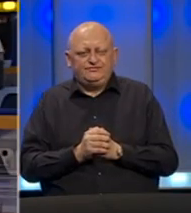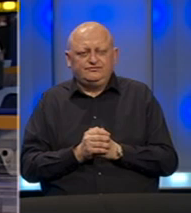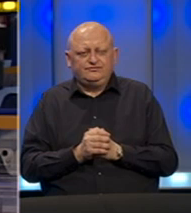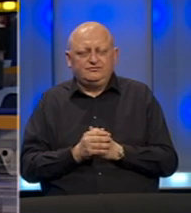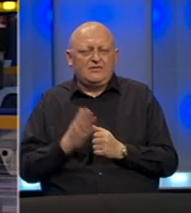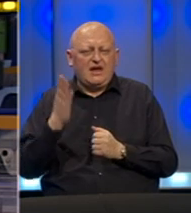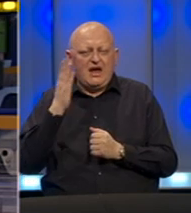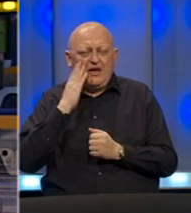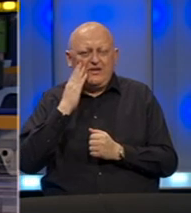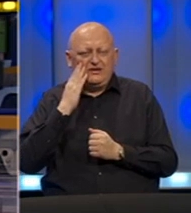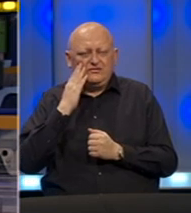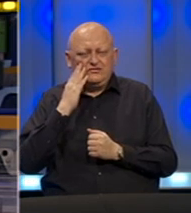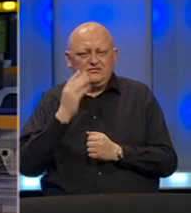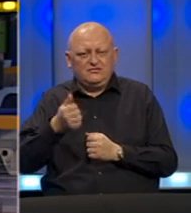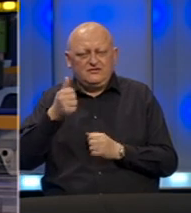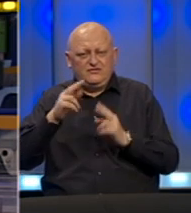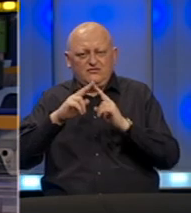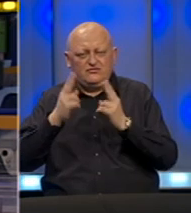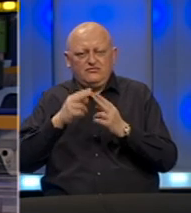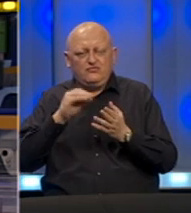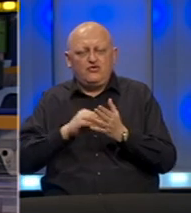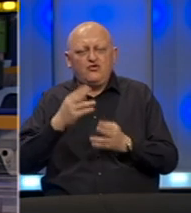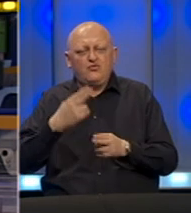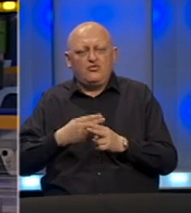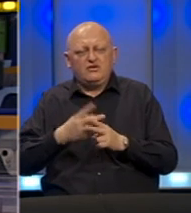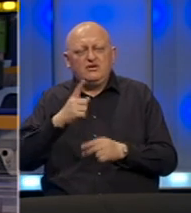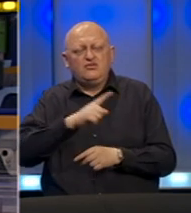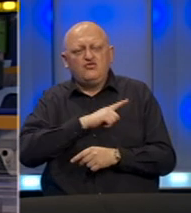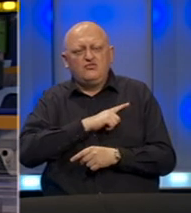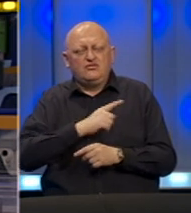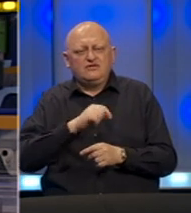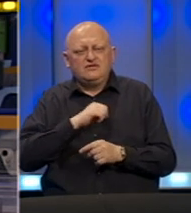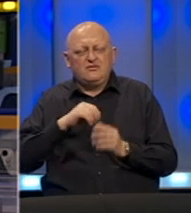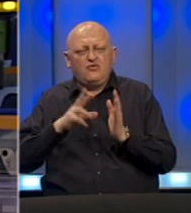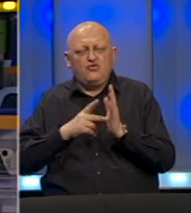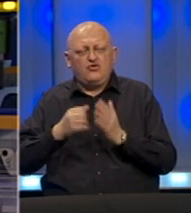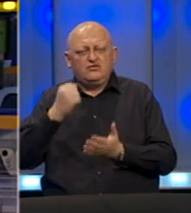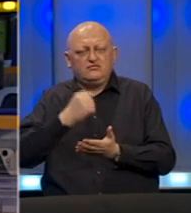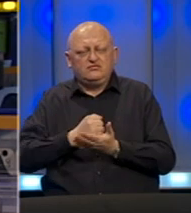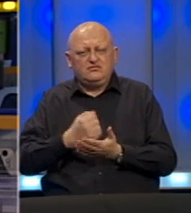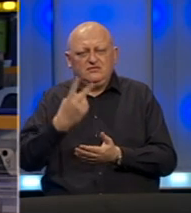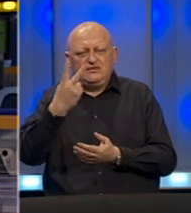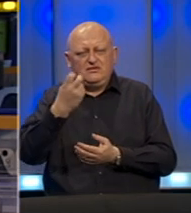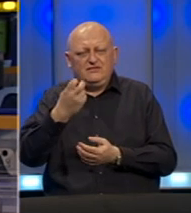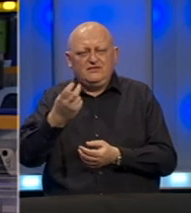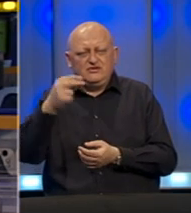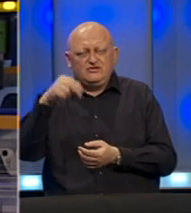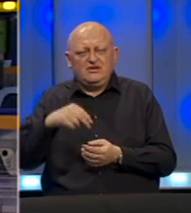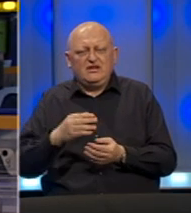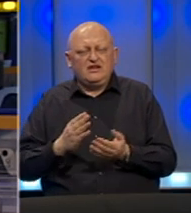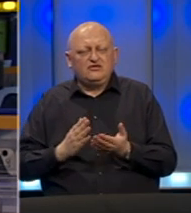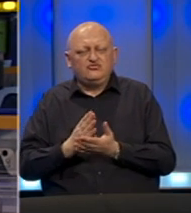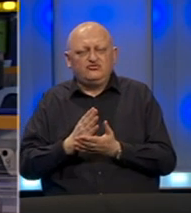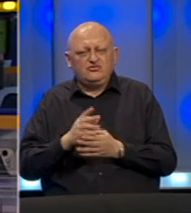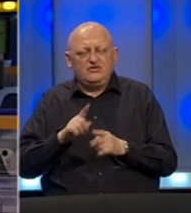Sjedinjene američke države su prve u svijetu po broju zaraženih i preminulih. Samo u Njujorku potvrđeno je više od 200.000 slučajeva.